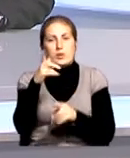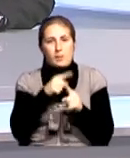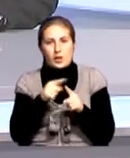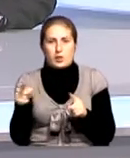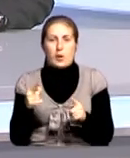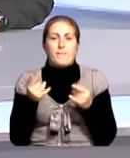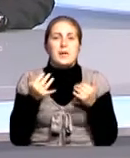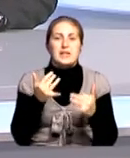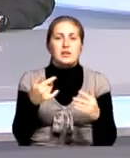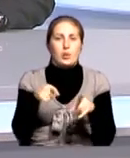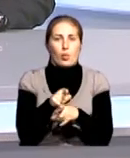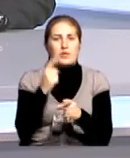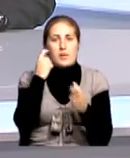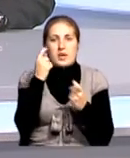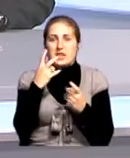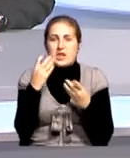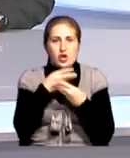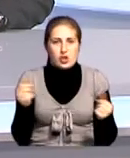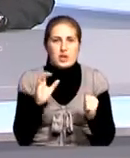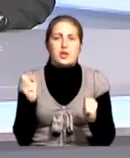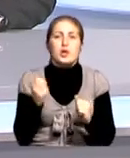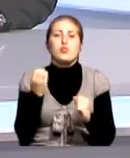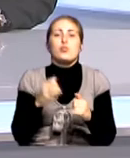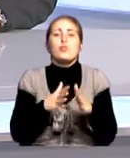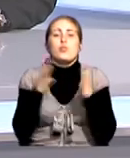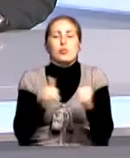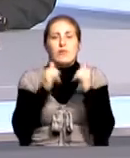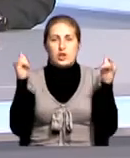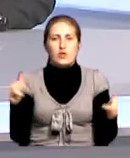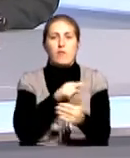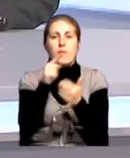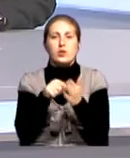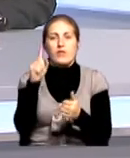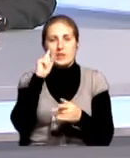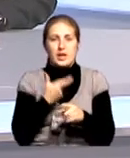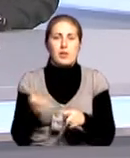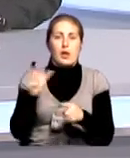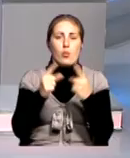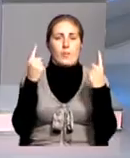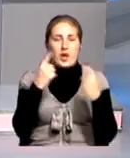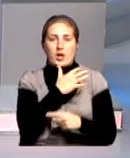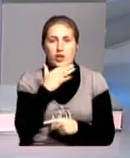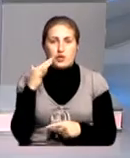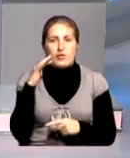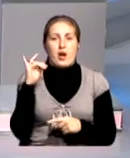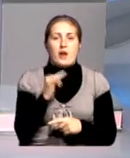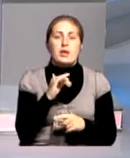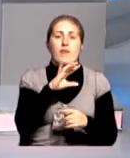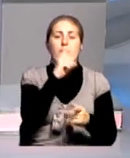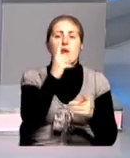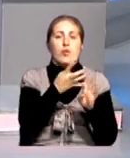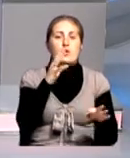информации не исчезает, а, по-моему, даже увеличивается. Вопросов, вы сами знаете, огромное количество. Прежде всего, конечно, правовые,